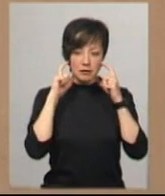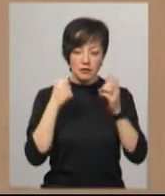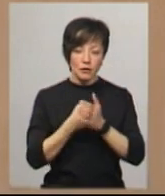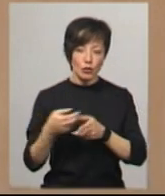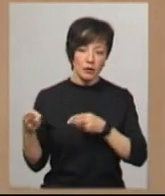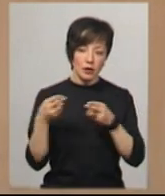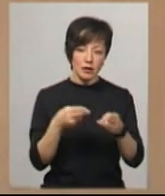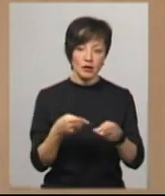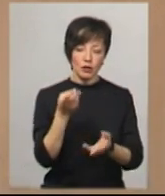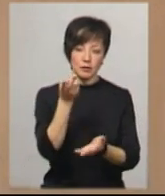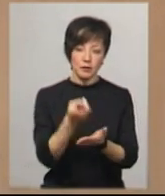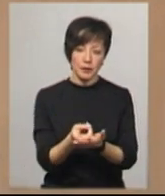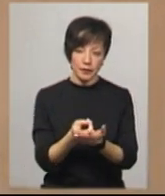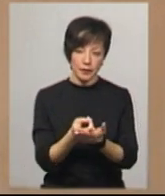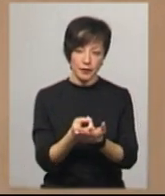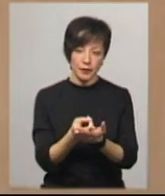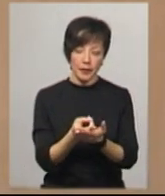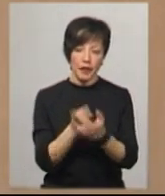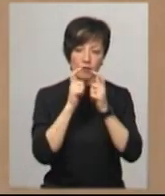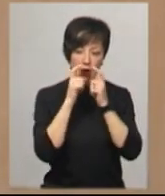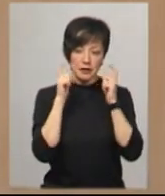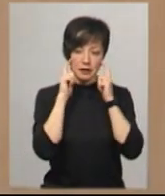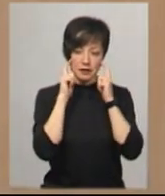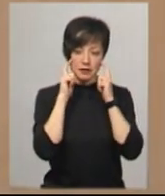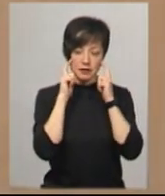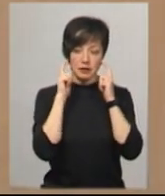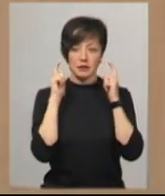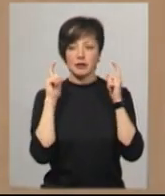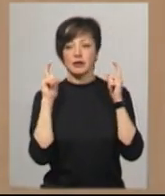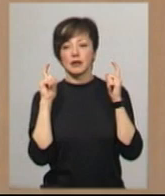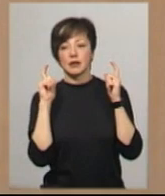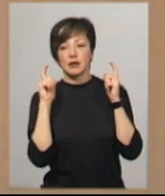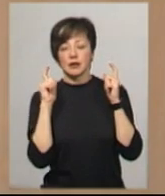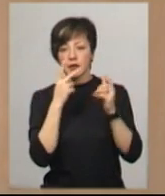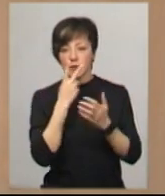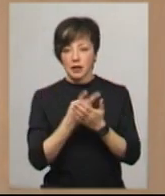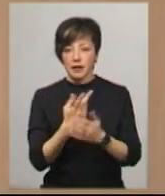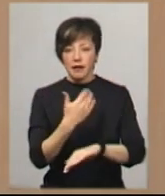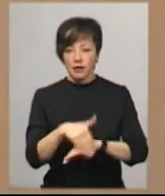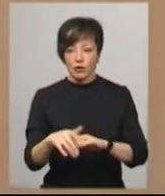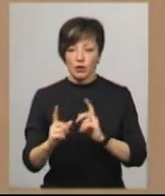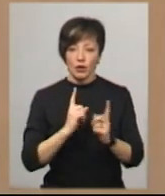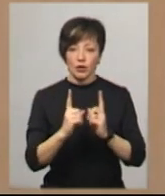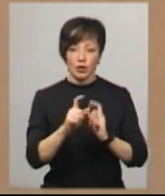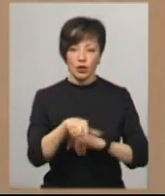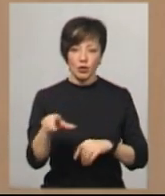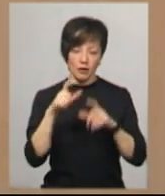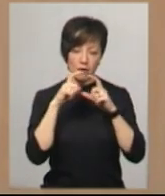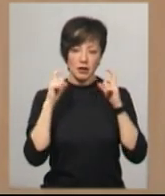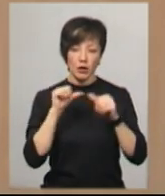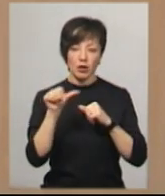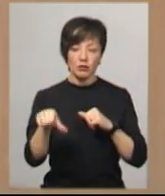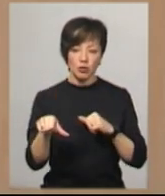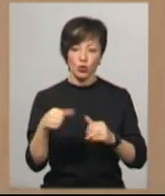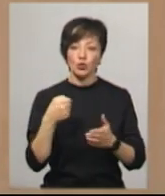нашої бригади, він вже знаходиться в масках, як ви бачите, зараз на вулицях теж ходять люди в масках. Окрім